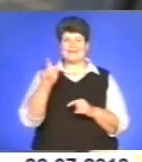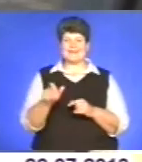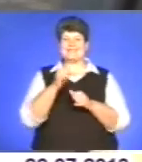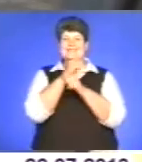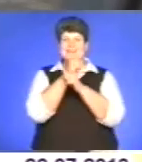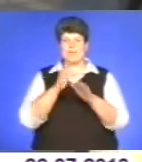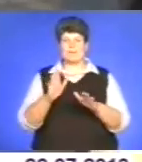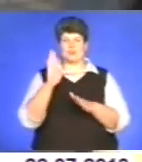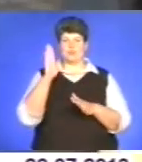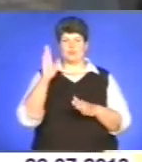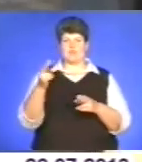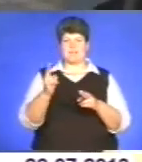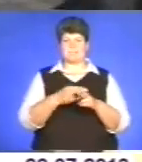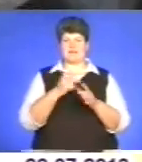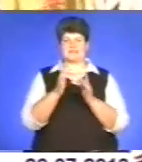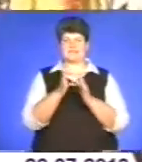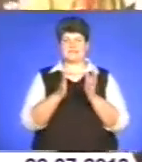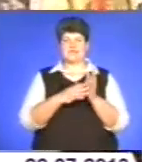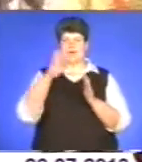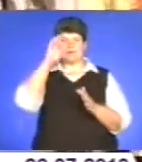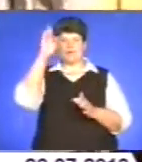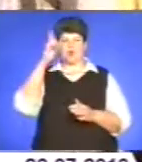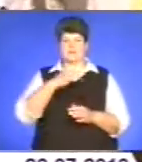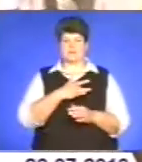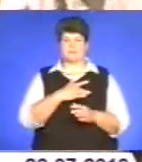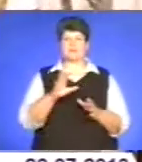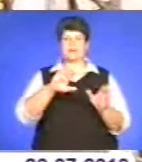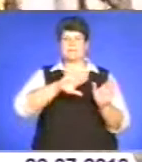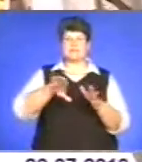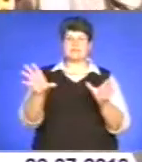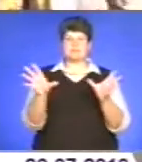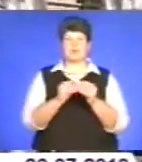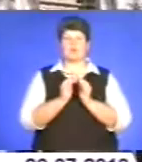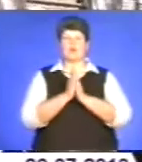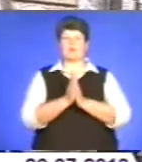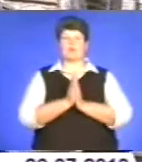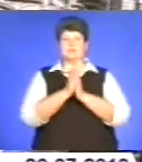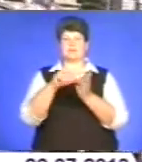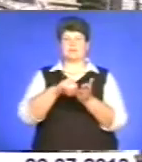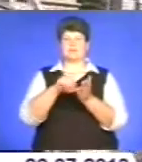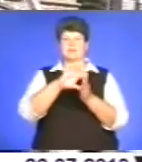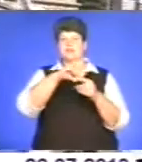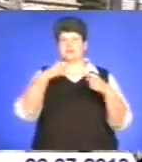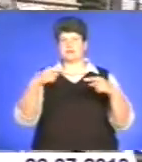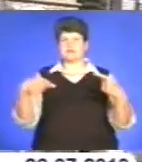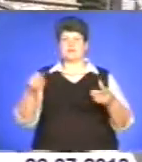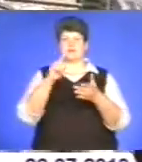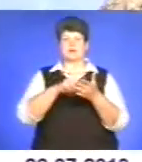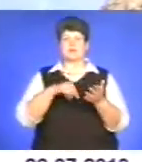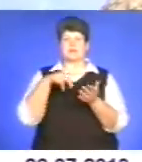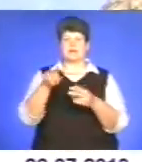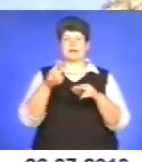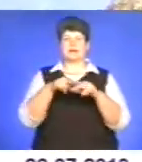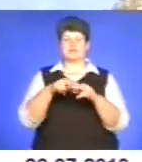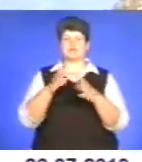Христа і без Бога в серці. Після спільної молитви представників усіх конфесій, християни пройшли хресною ходою через